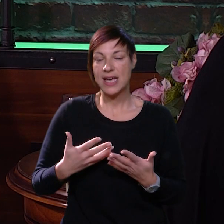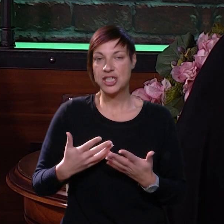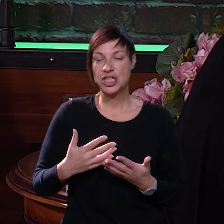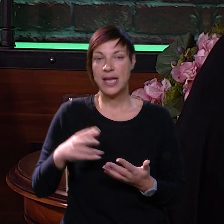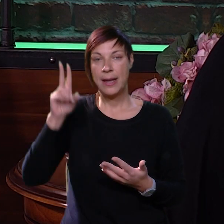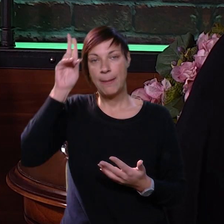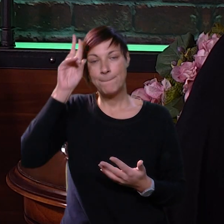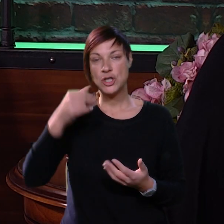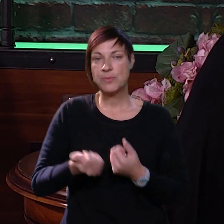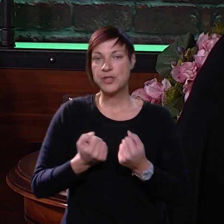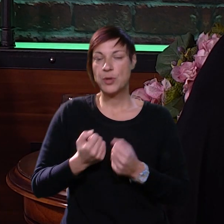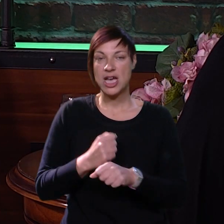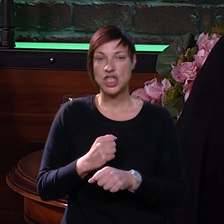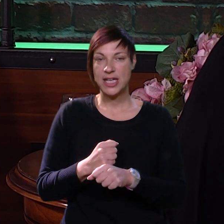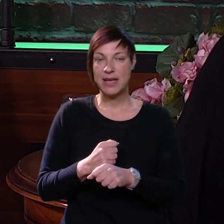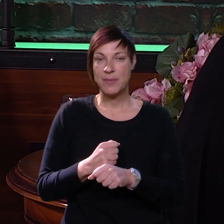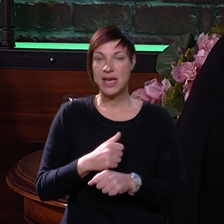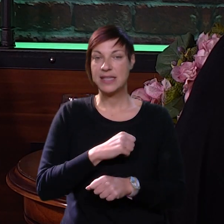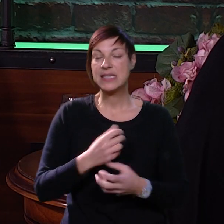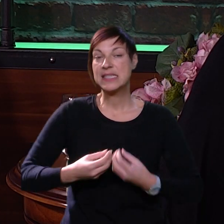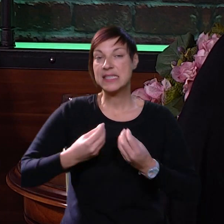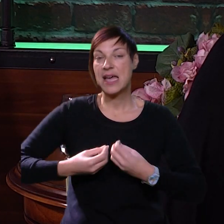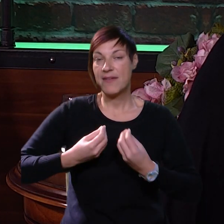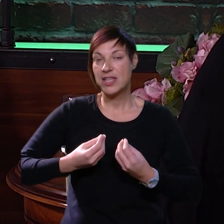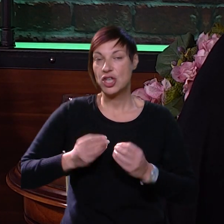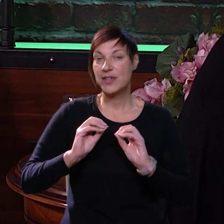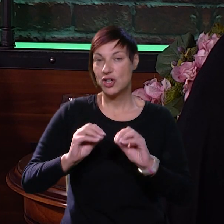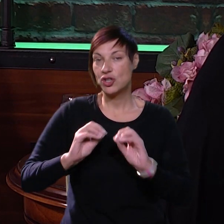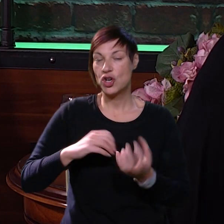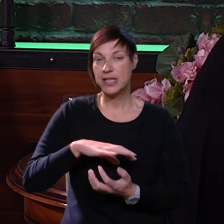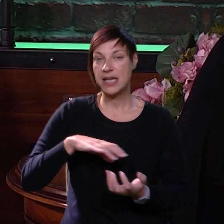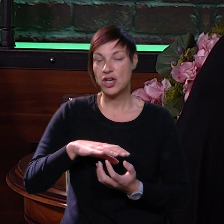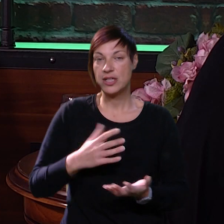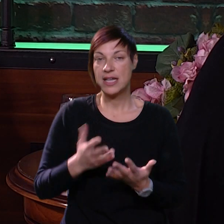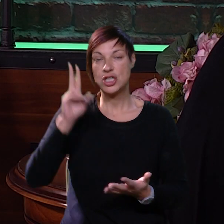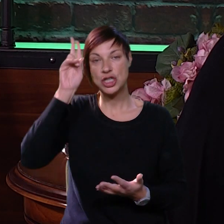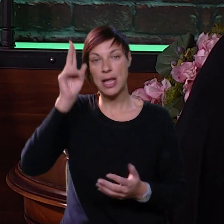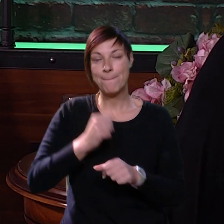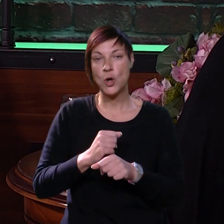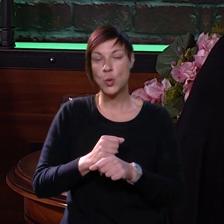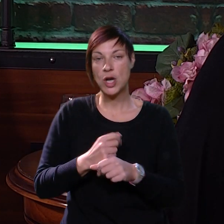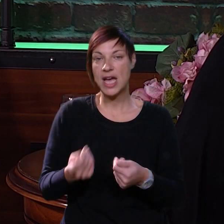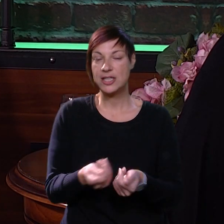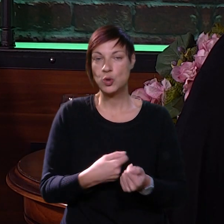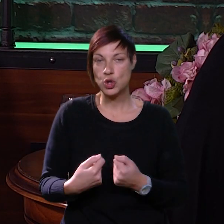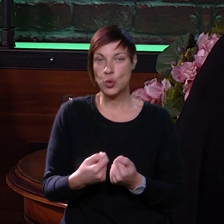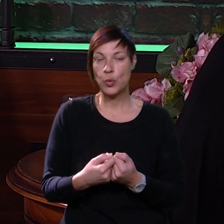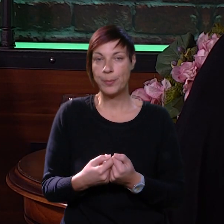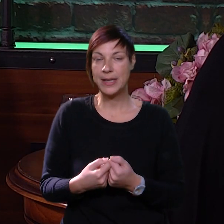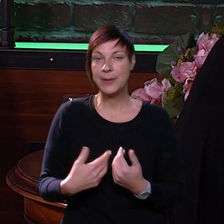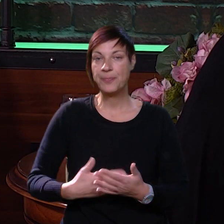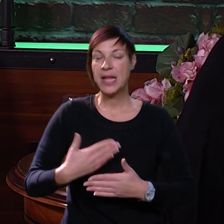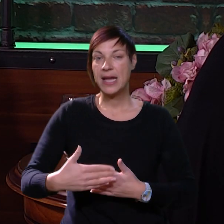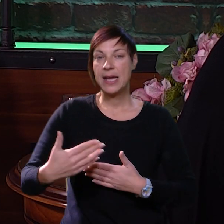i lakše možemo sa tim ponašanjem raditi, odnosno savjetovati odgojitelje i roditelje što oni mogu raditi u skupini.